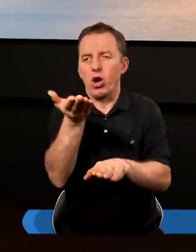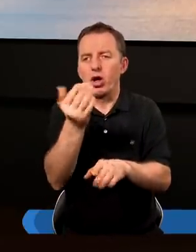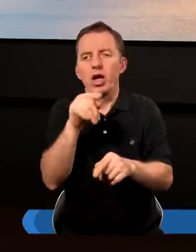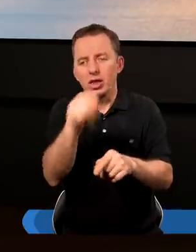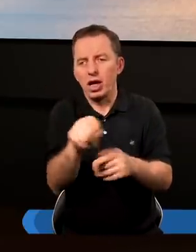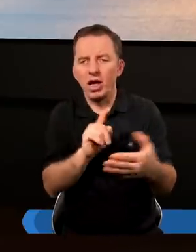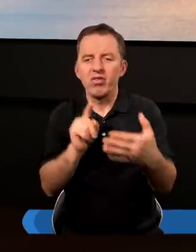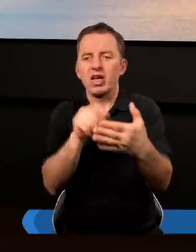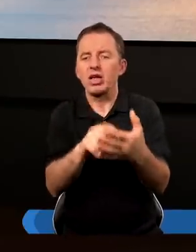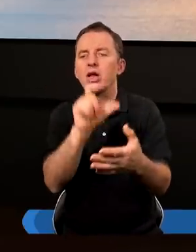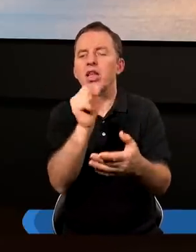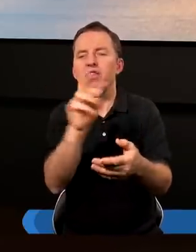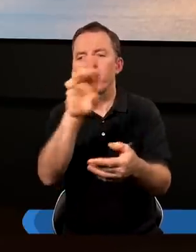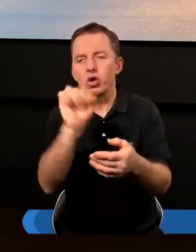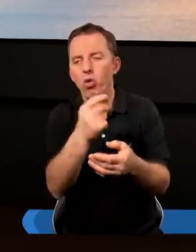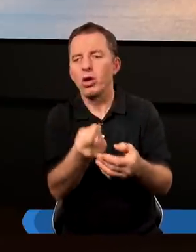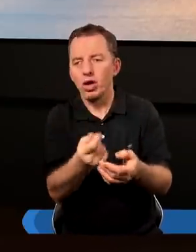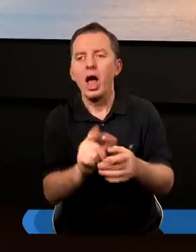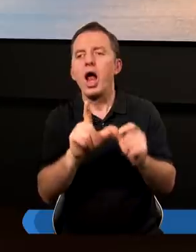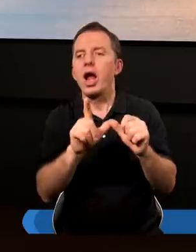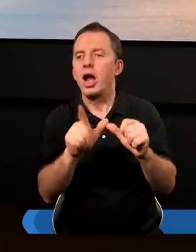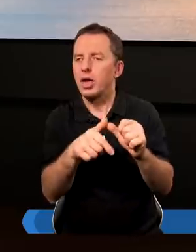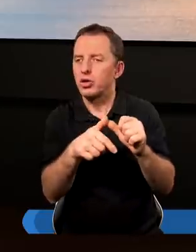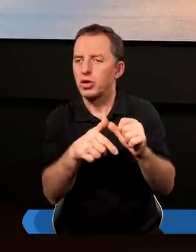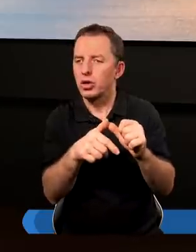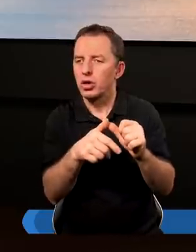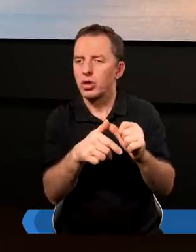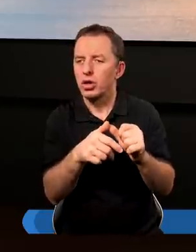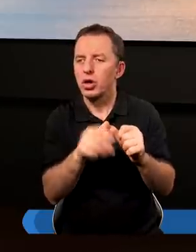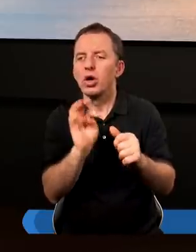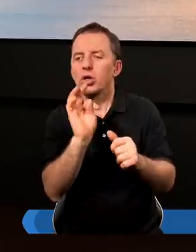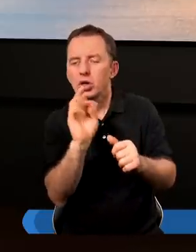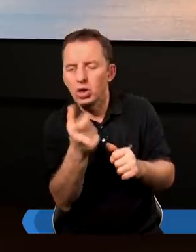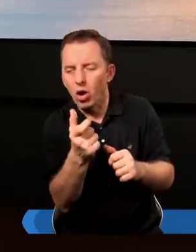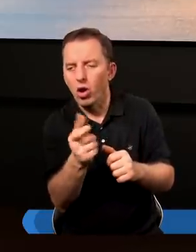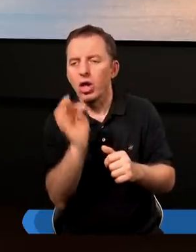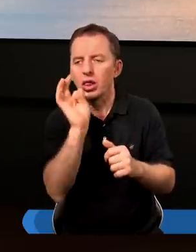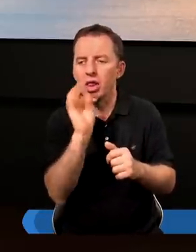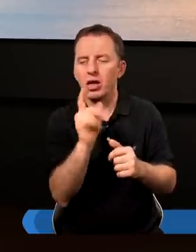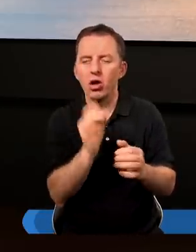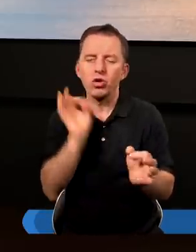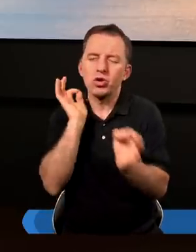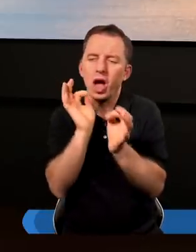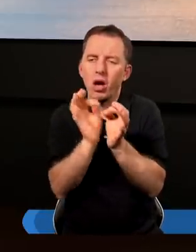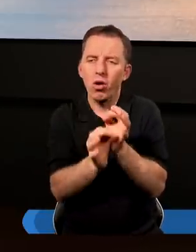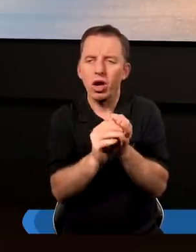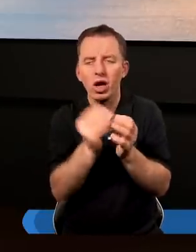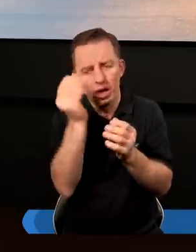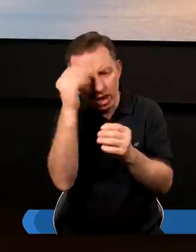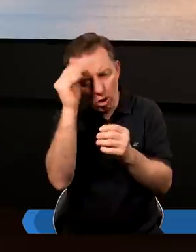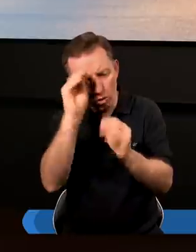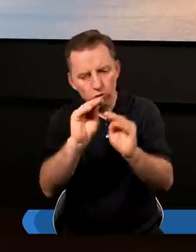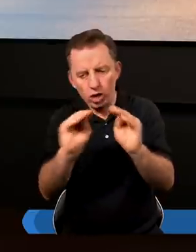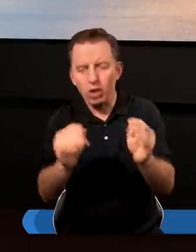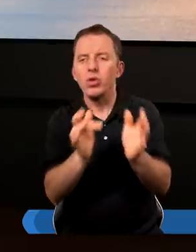wskazaną cyfrą, lecz co takiego szczególnego w nauczaniu